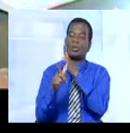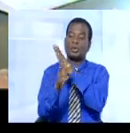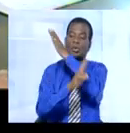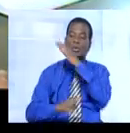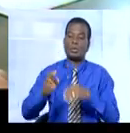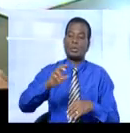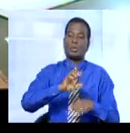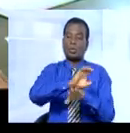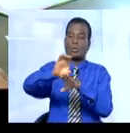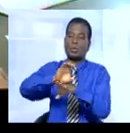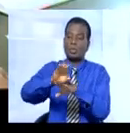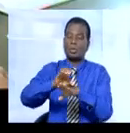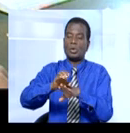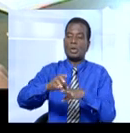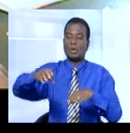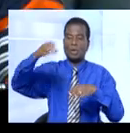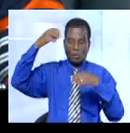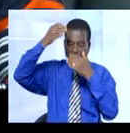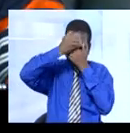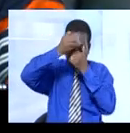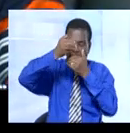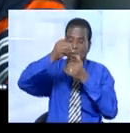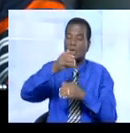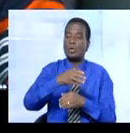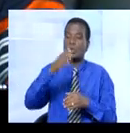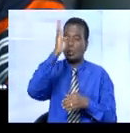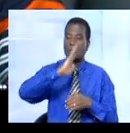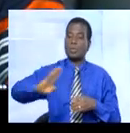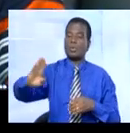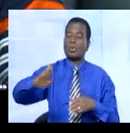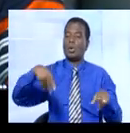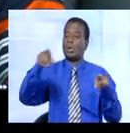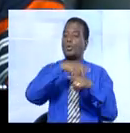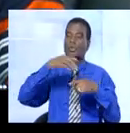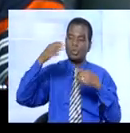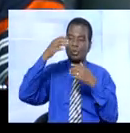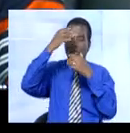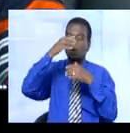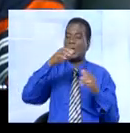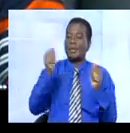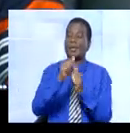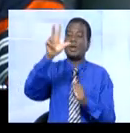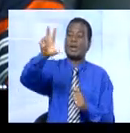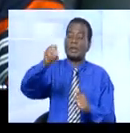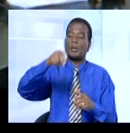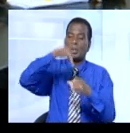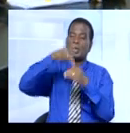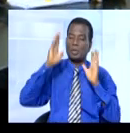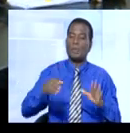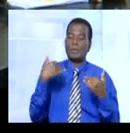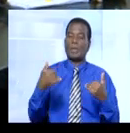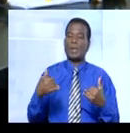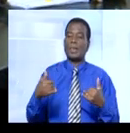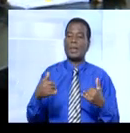au Cameroun et à Rabat. Le Burundi se signale, le Maroc aussi, avec 30 participants. Désormais,